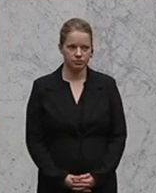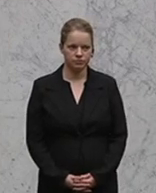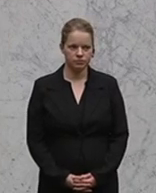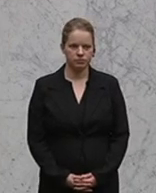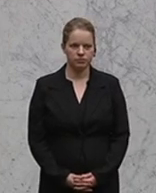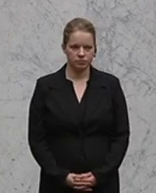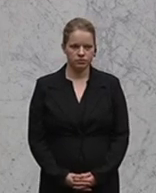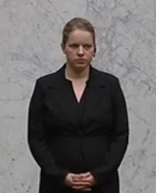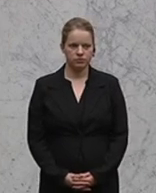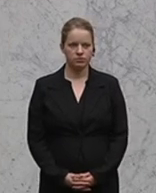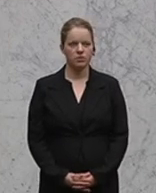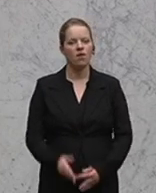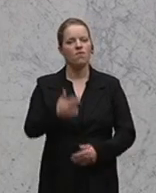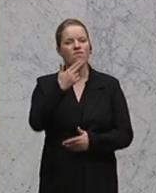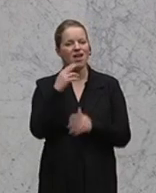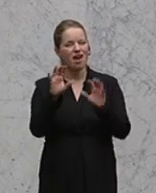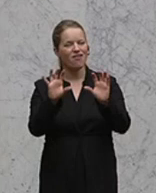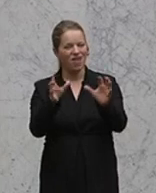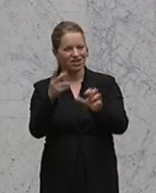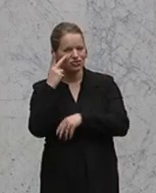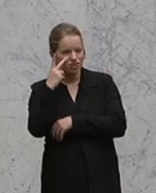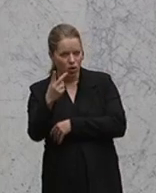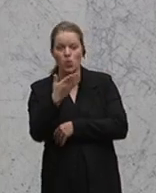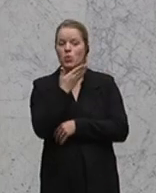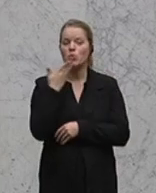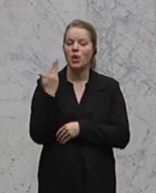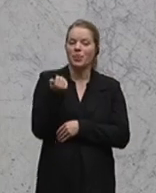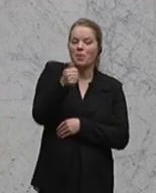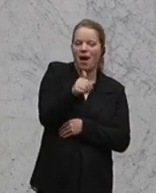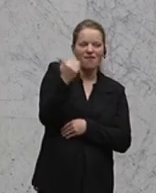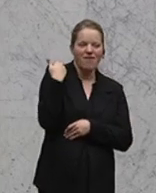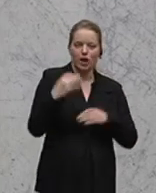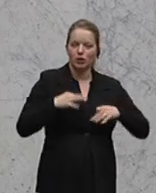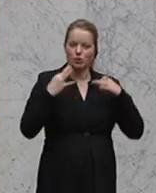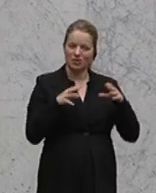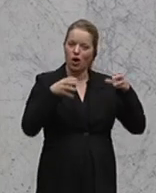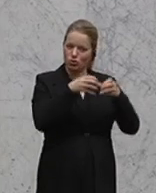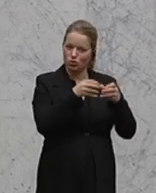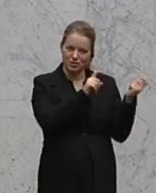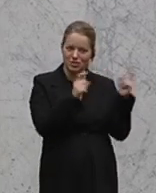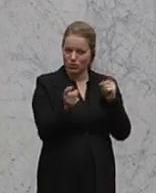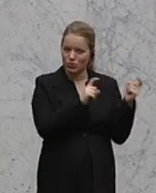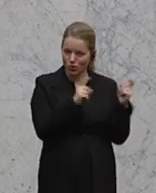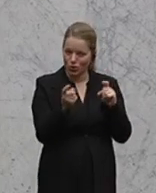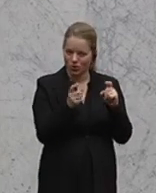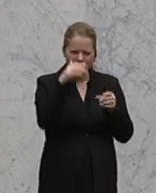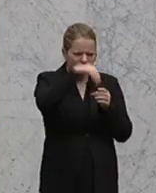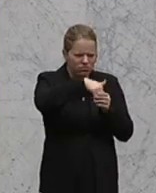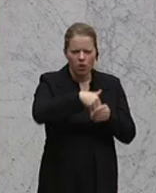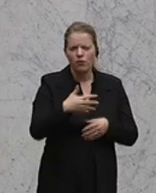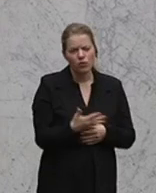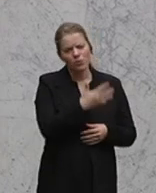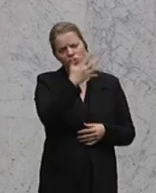Und diejenigen, die unserem Bildschirm zuhören, waren ja nicht dabei in der Diskussion, die wir im Gesundheitsausschuss auch geführt haben. Es waren fast fünf Stunden